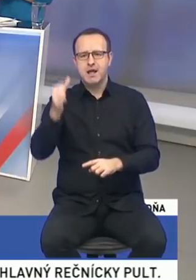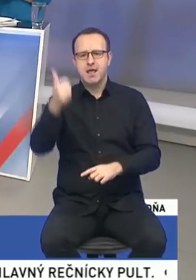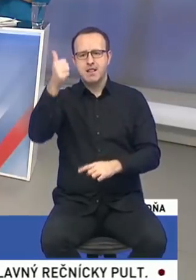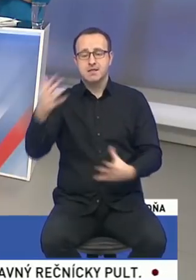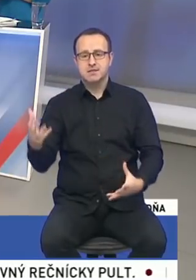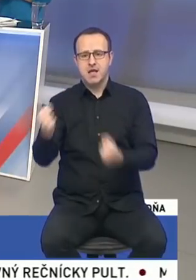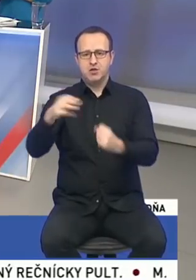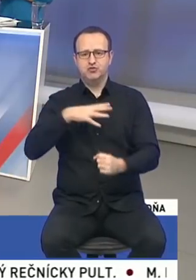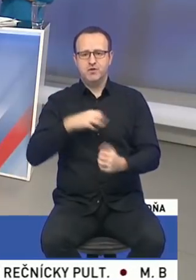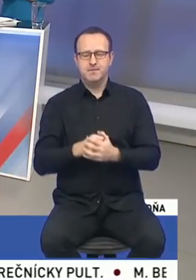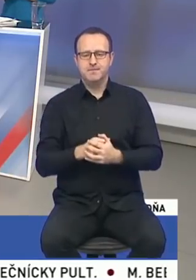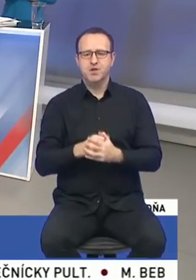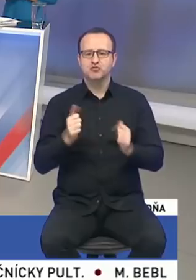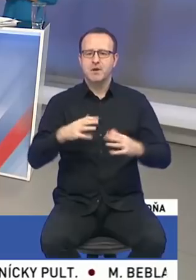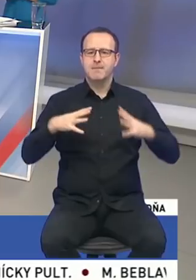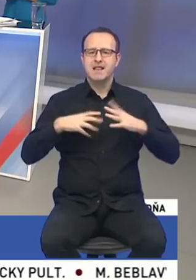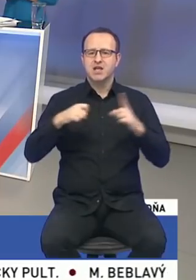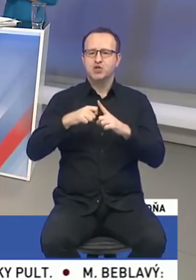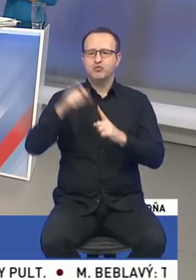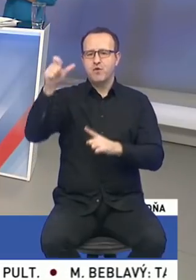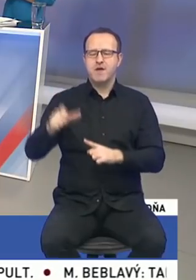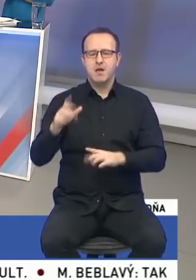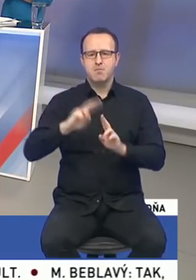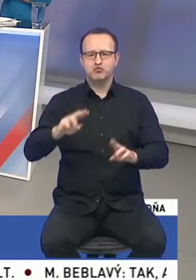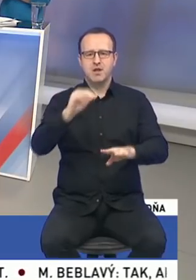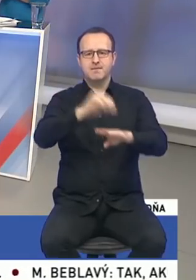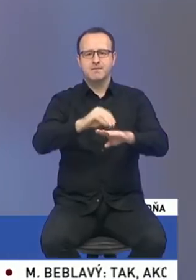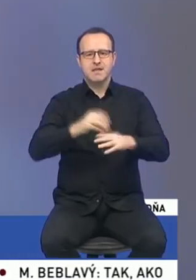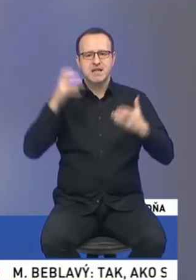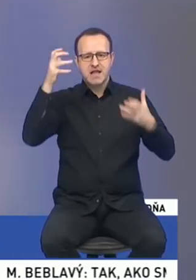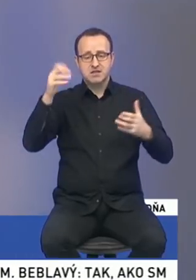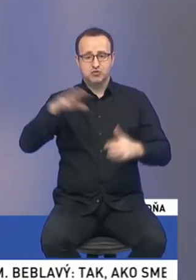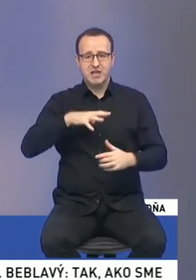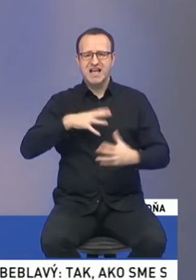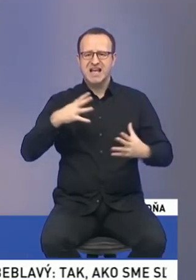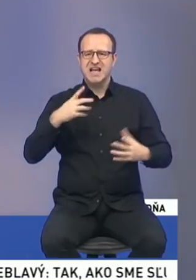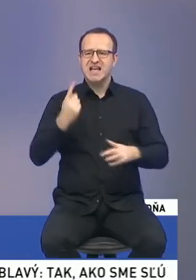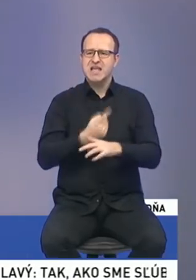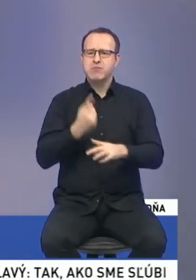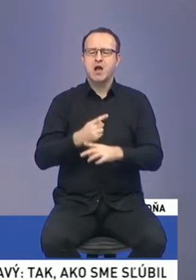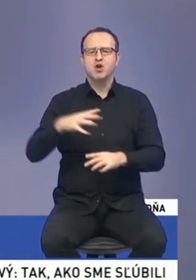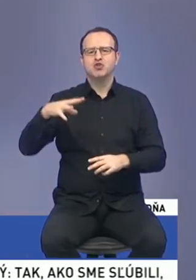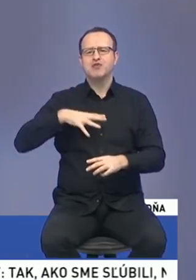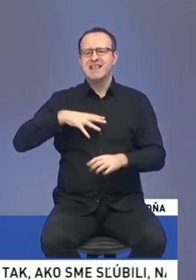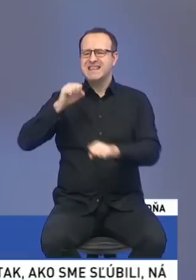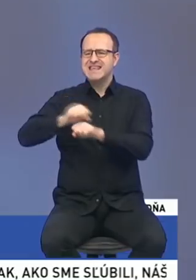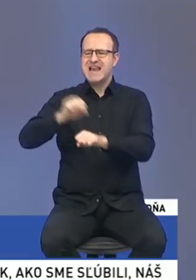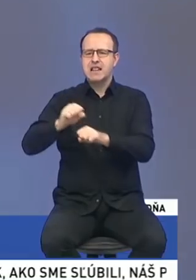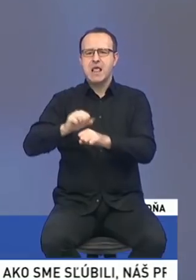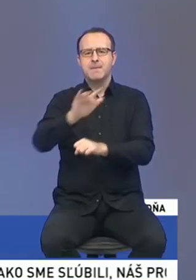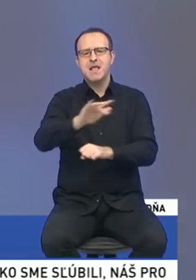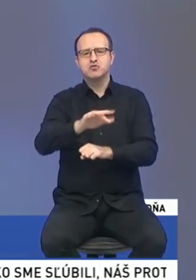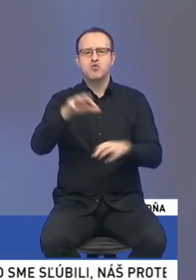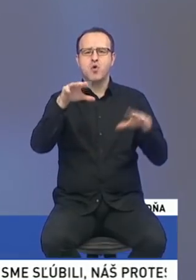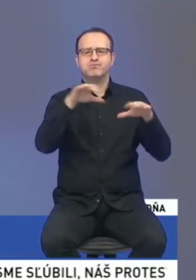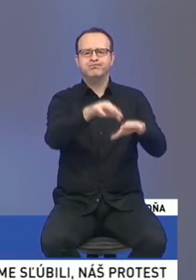môžete ešte okomentovať toto násilie na ženách, lebo vieme, že nám chýbajú aj záchytné centra, možno aj túto aplikáciu, ako to vnímate, ale potom sa chcem